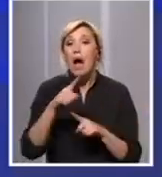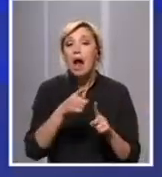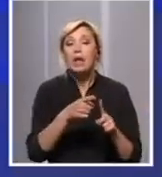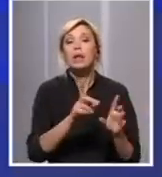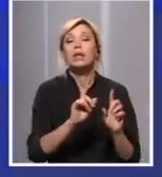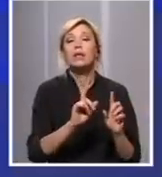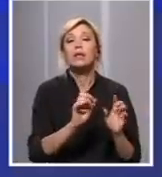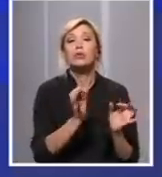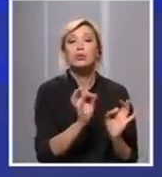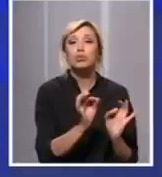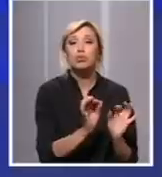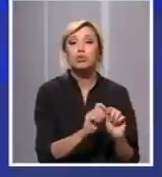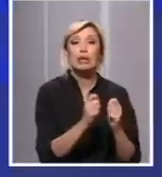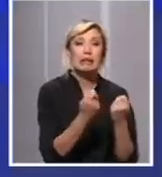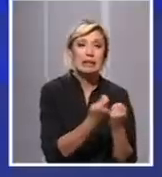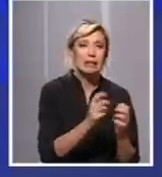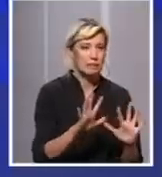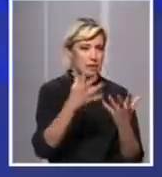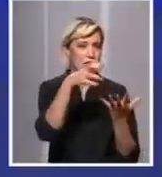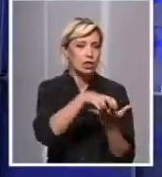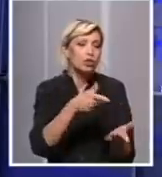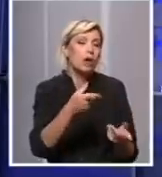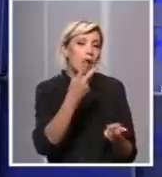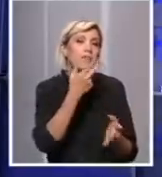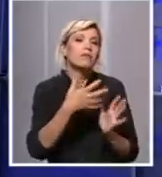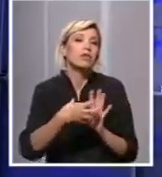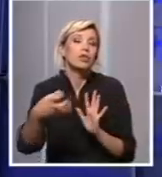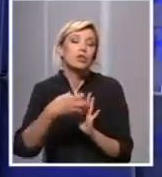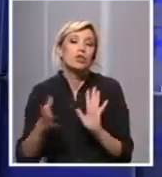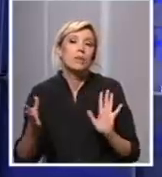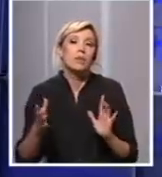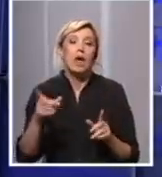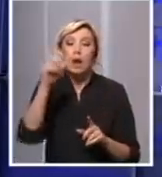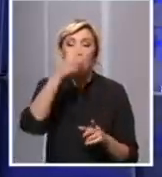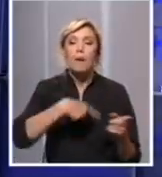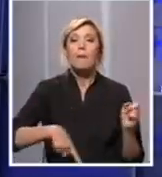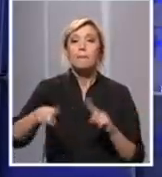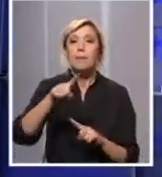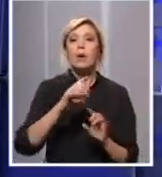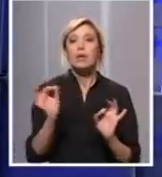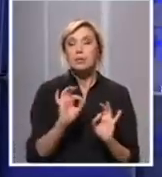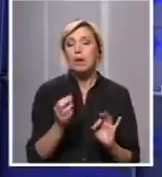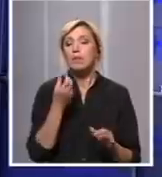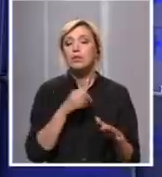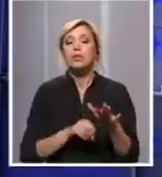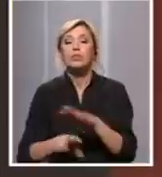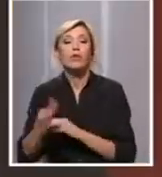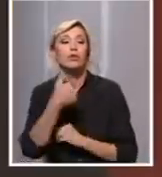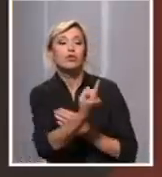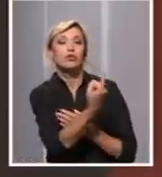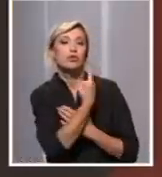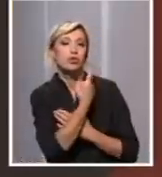kriznom štabu, ćemo definisati te mere. I naravno, grad Beograd je spreman da ih sprovede u delo. I kažem,